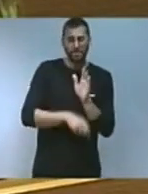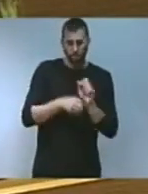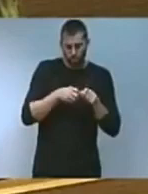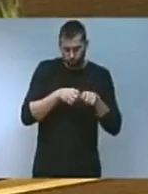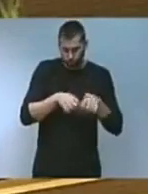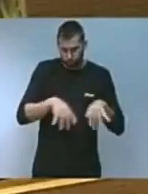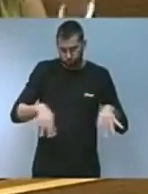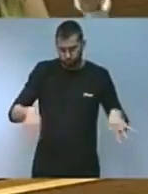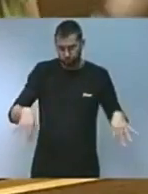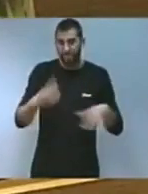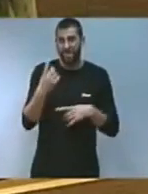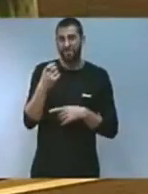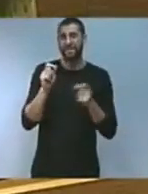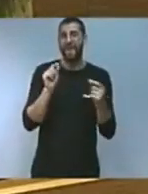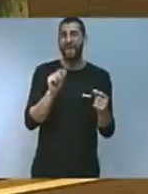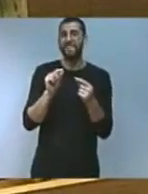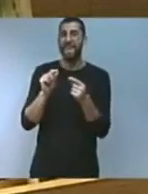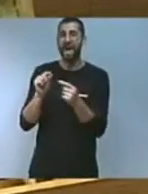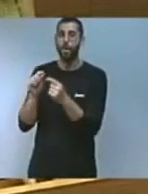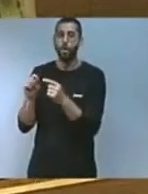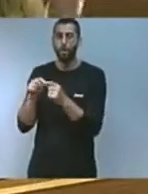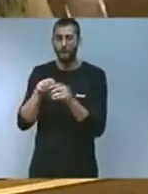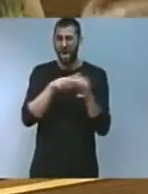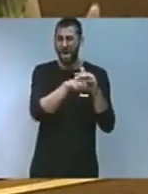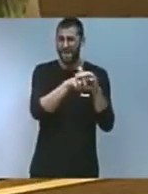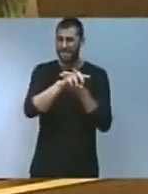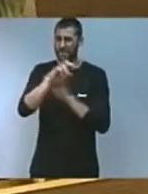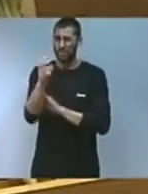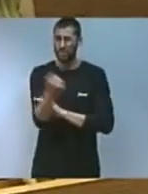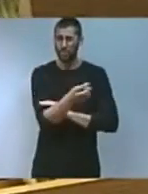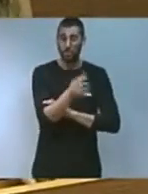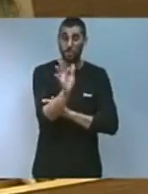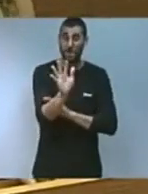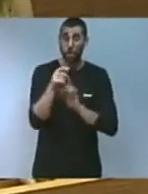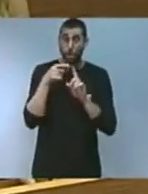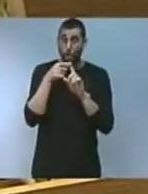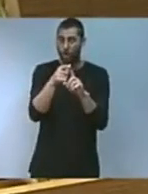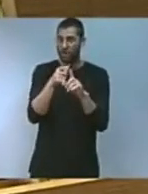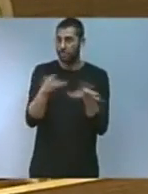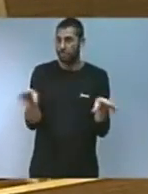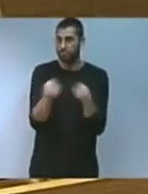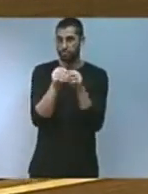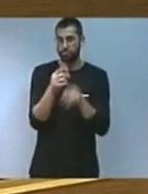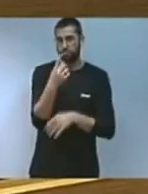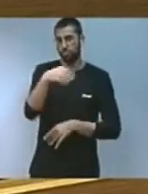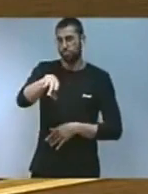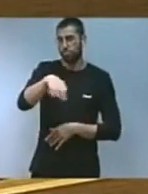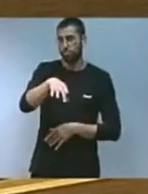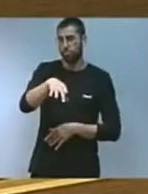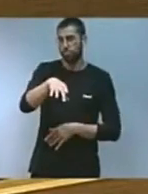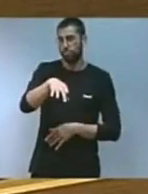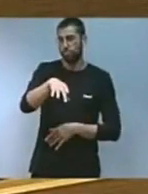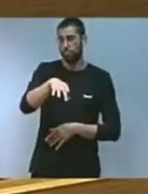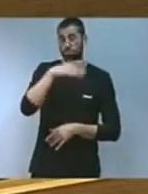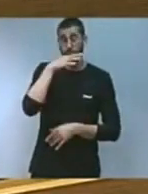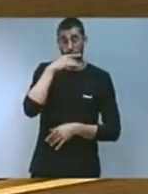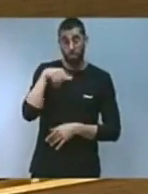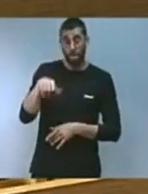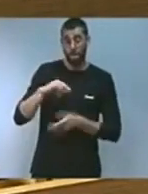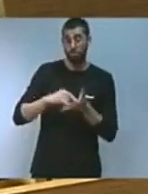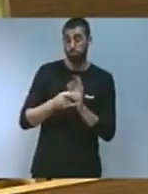dilladec amb agents diferents amb objectius comuns jo ara tinc la responsabilitat de desenvolupar els models que vau crear